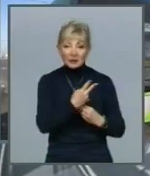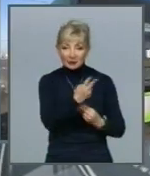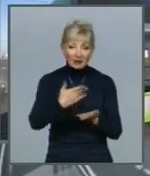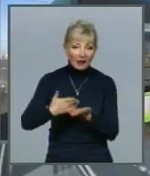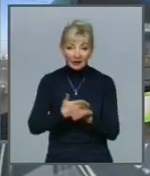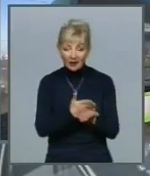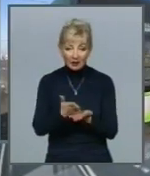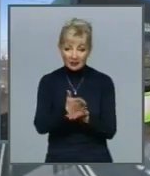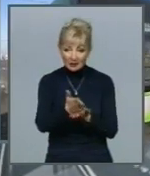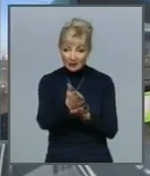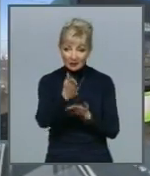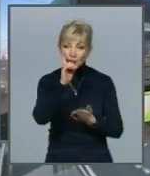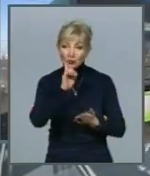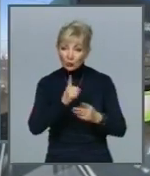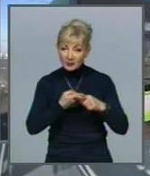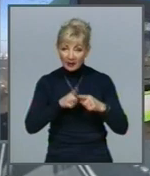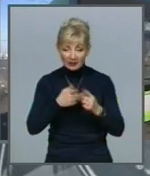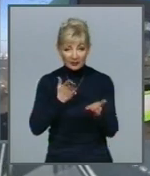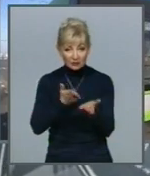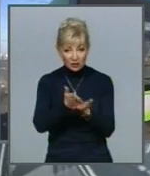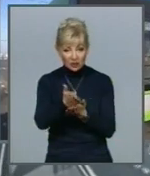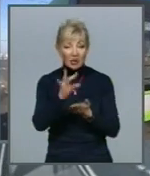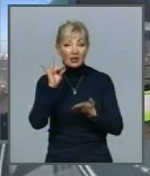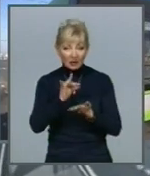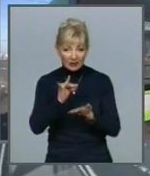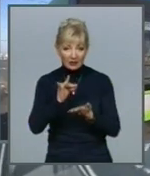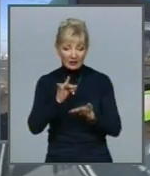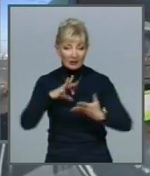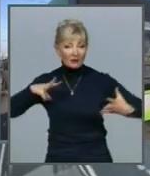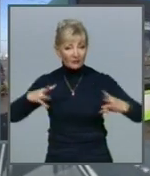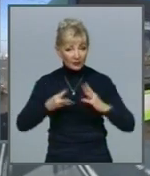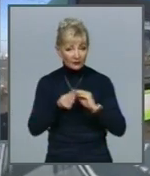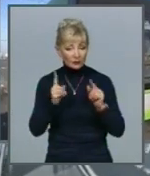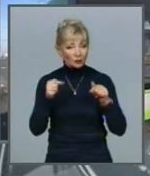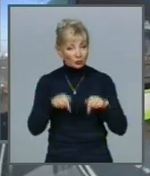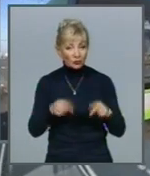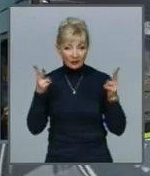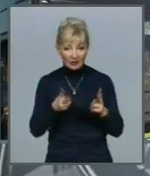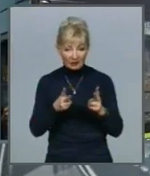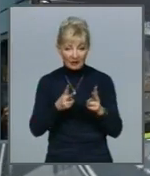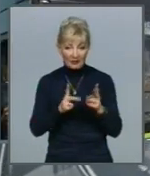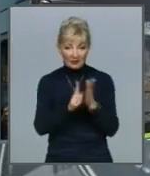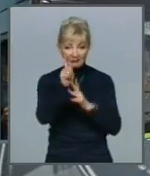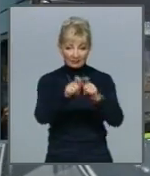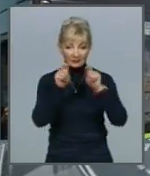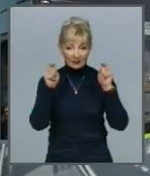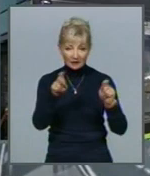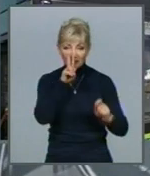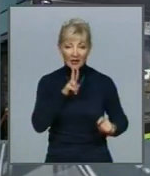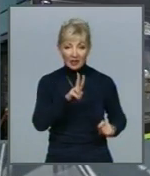движення і зробили вивод о тому, що сюди необхідно, звісно, запустить тролейбусний маршрут